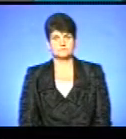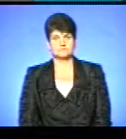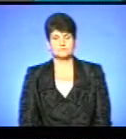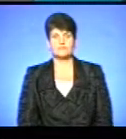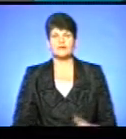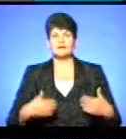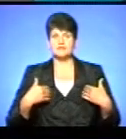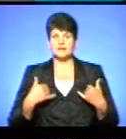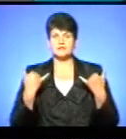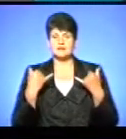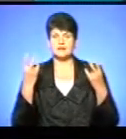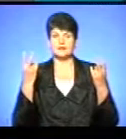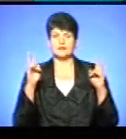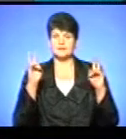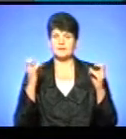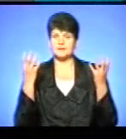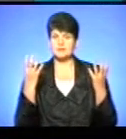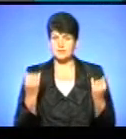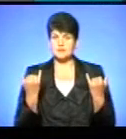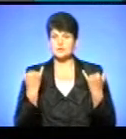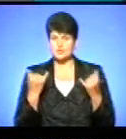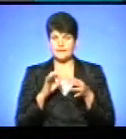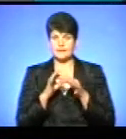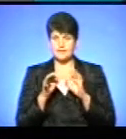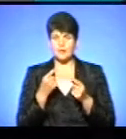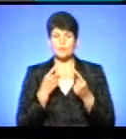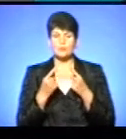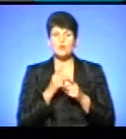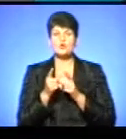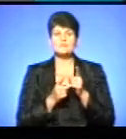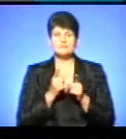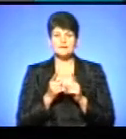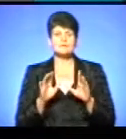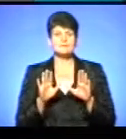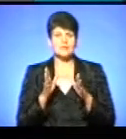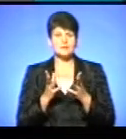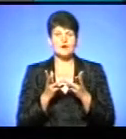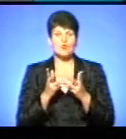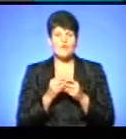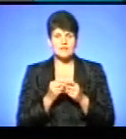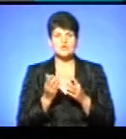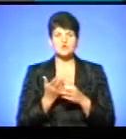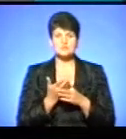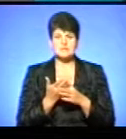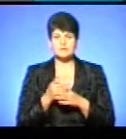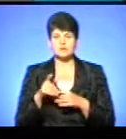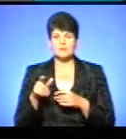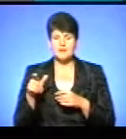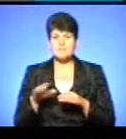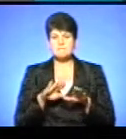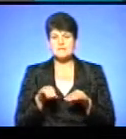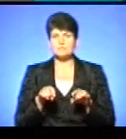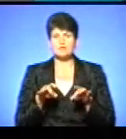Вітаю на часі тема дня. Сьогодні детально поговоримо про зміни, які сталися при нарахуванні субсидій громадянам після постанови